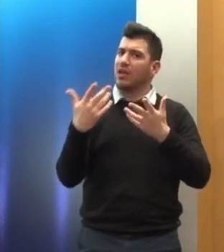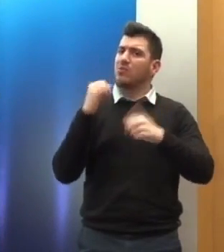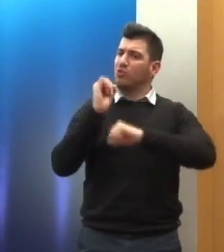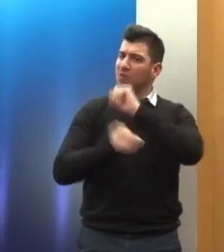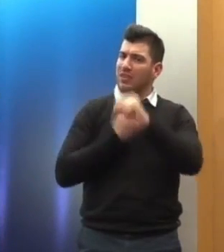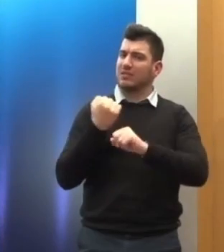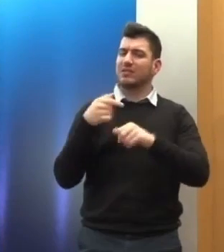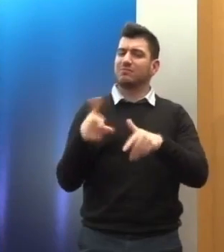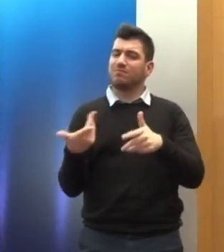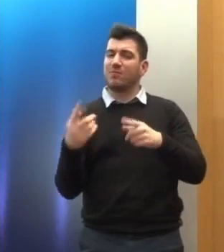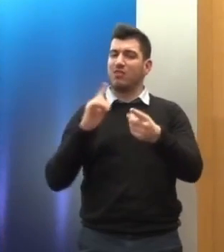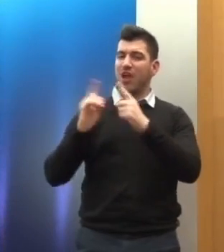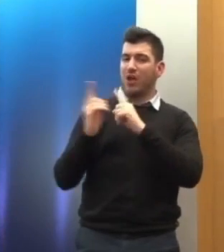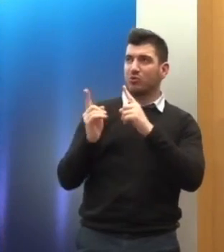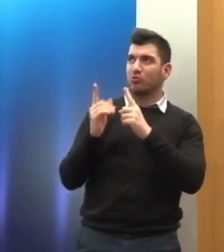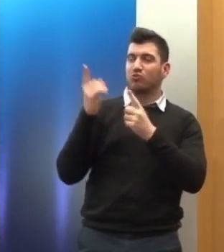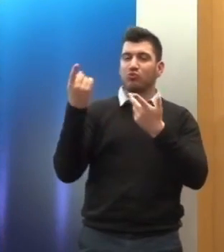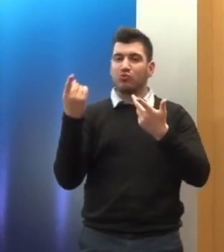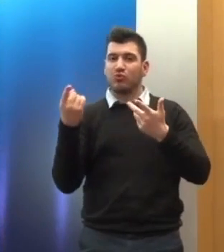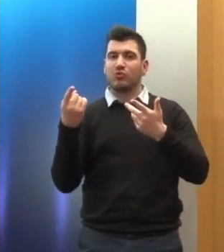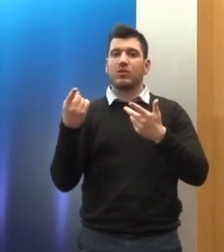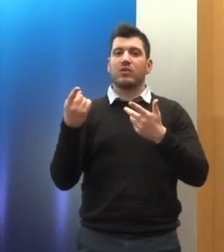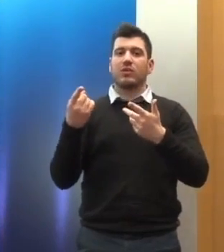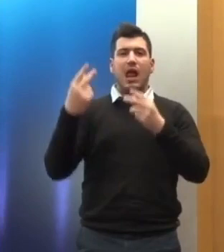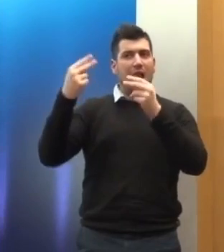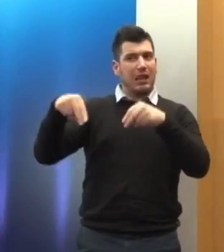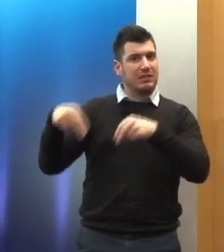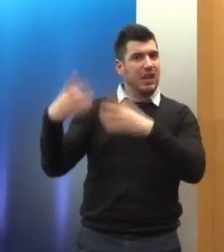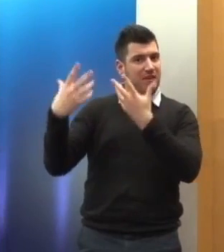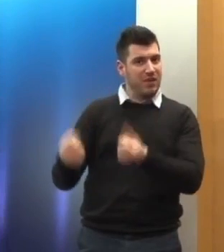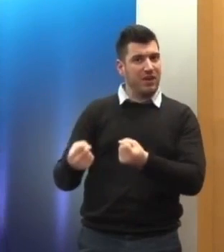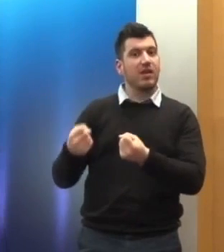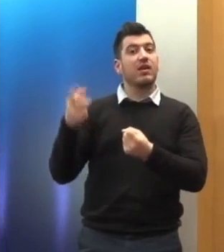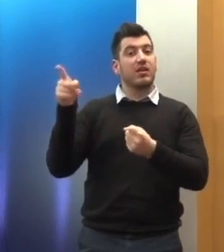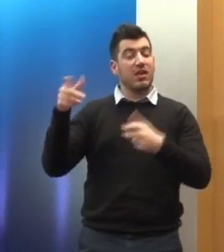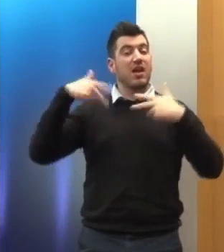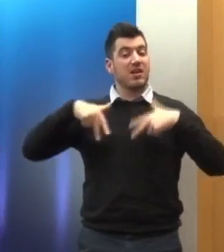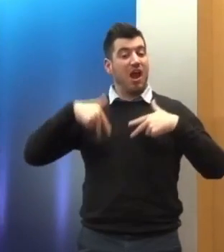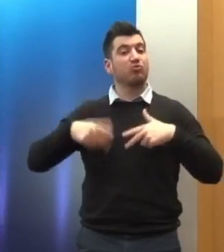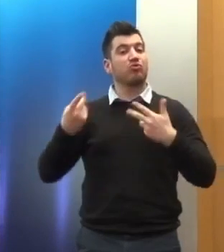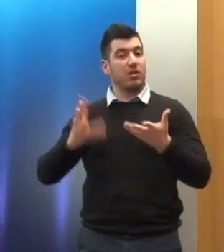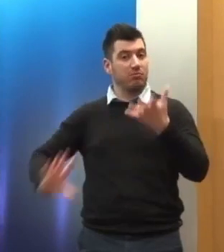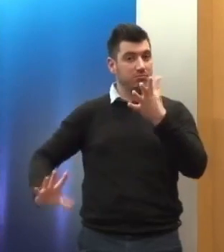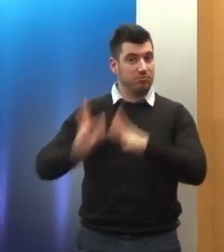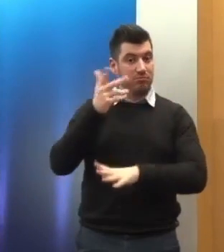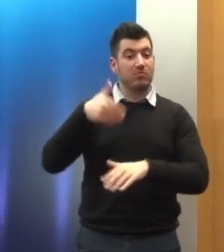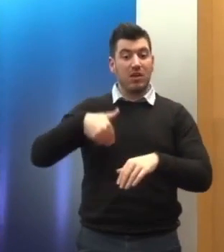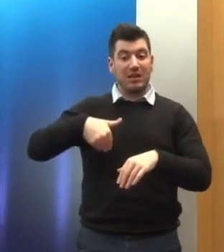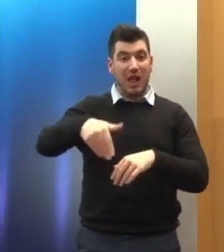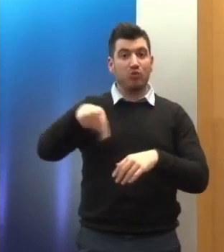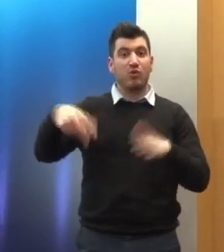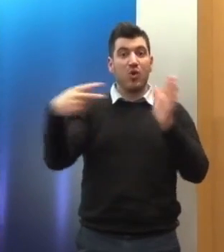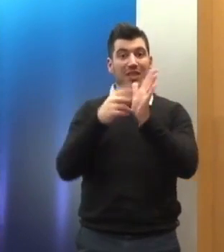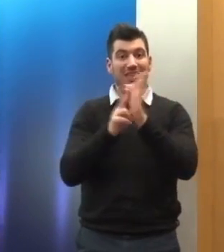είδους υποθέσεις και η Πολιτεία έχει ενεργοποιηθεί. Θεωρώ ότι ως τα τέλη του 2017 όλο αυτό το πακέτο των